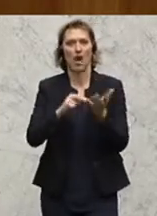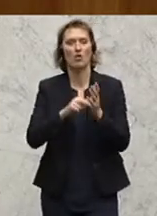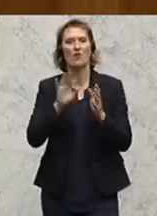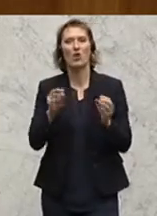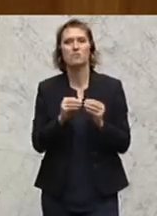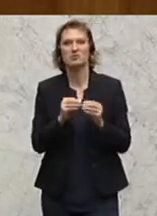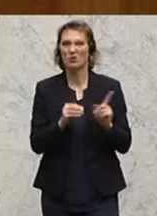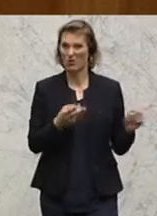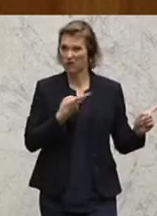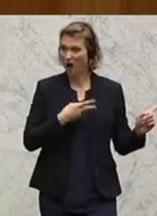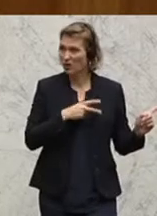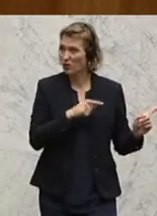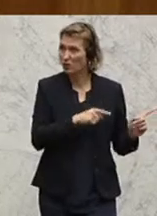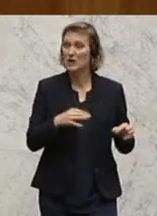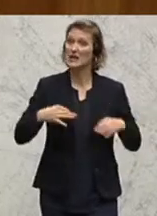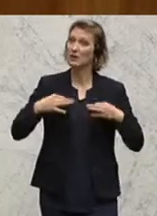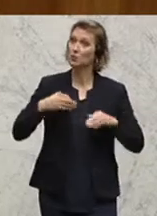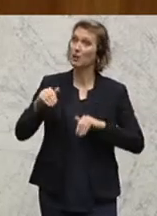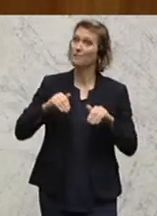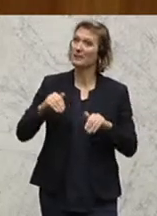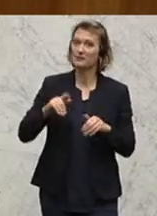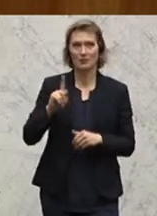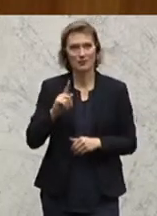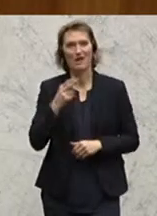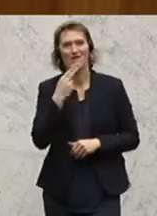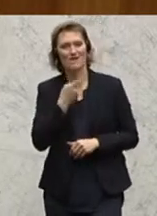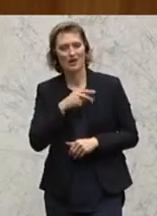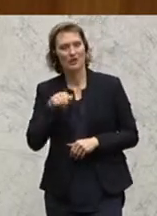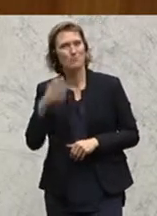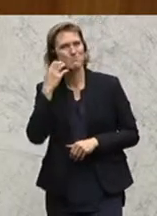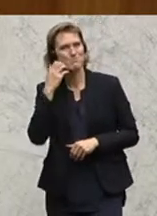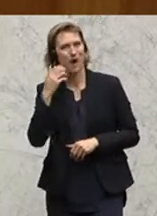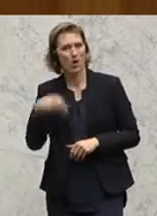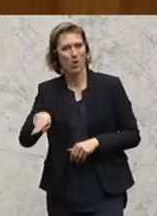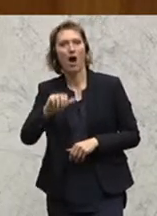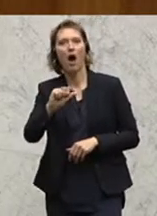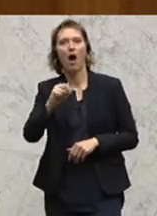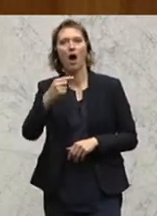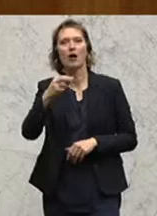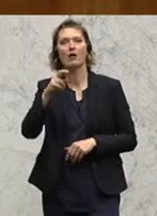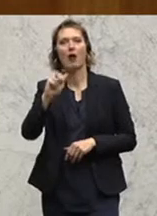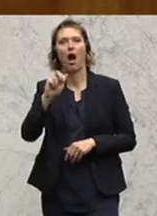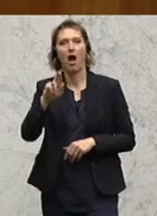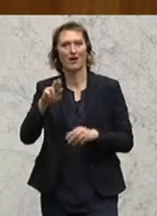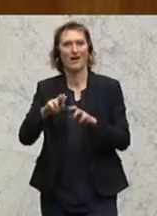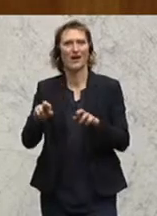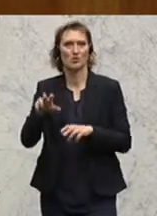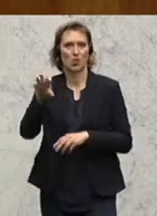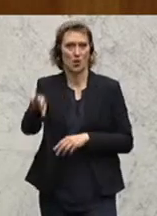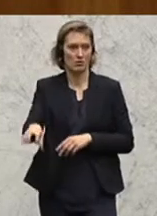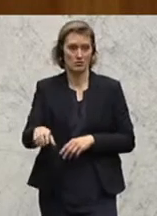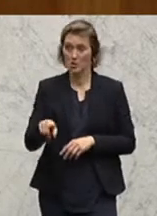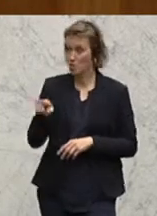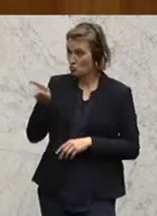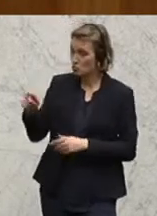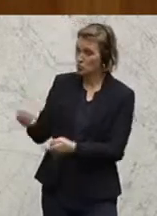bei der Frau Gesundheitsministerin natürlich anzusiedeln, sondern im Agrarressort. Also, wenn ich da deine Zustimmung hier zu diesem Gesetz auch